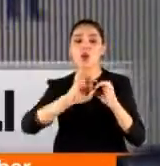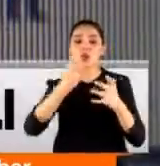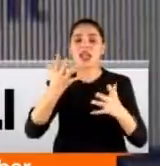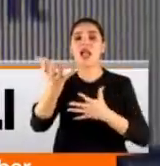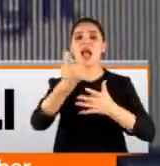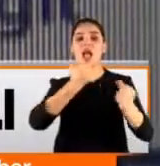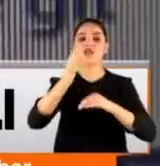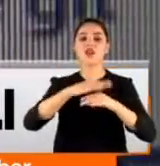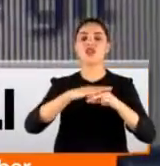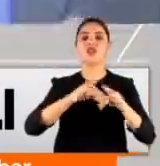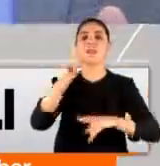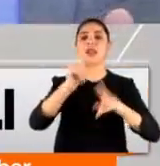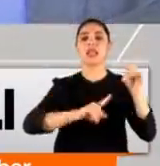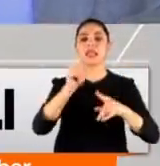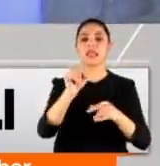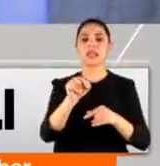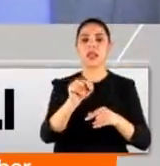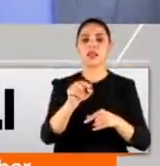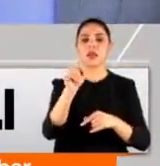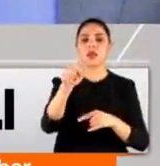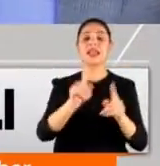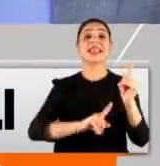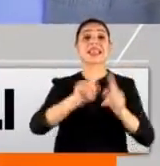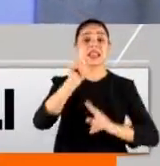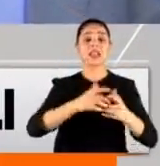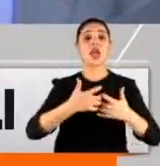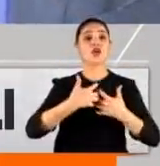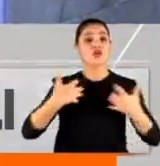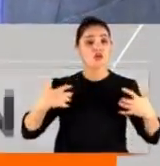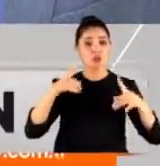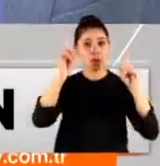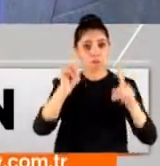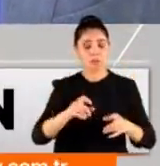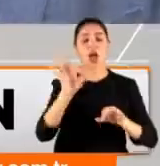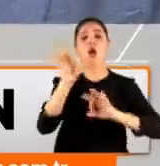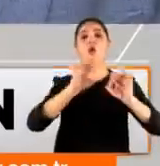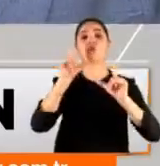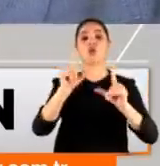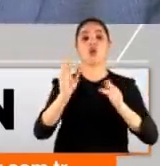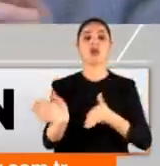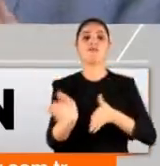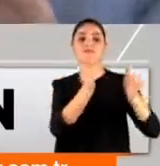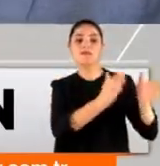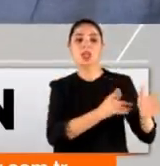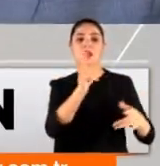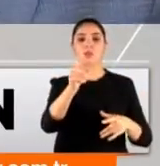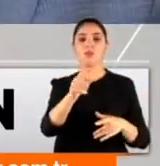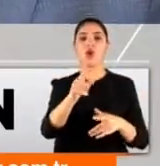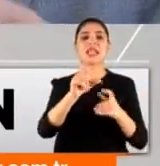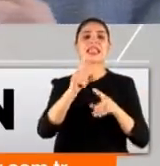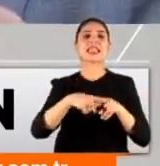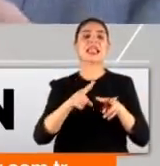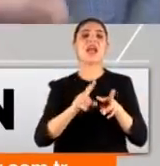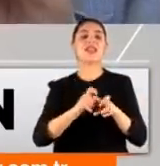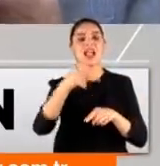alışveriş yapılan adresler. Bir defa sitenin güvenilir olup olmadığını kontrol etmeleri lazım. Ayrıca sanal kart kullansın.